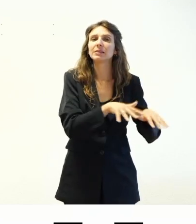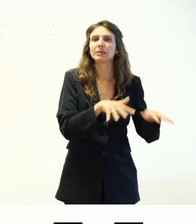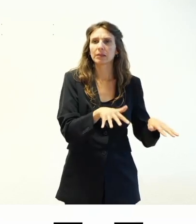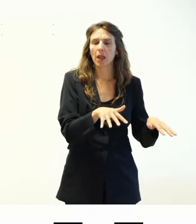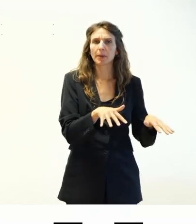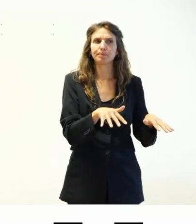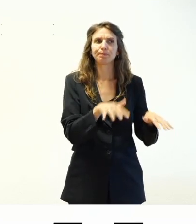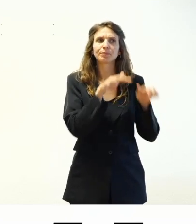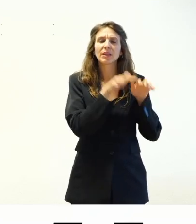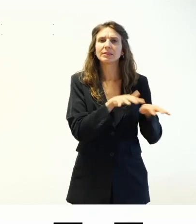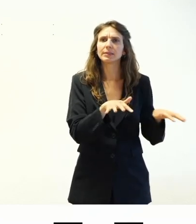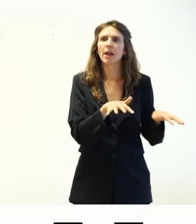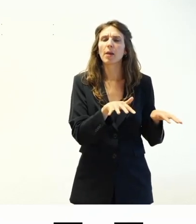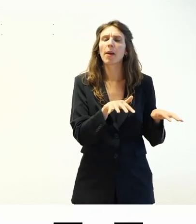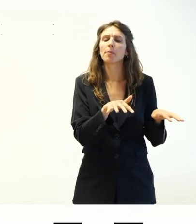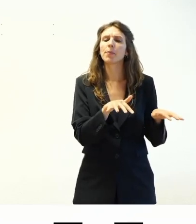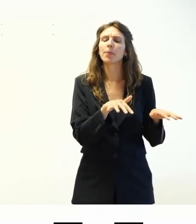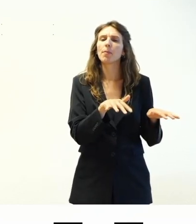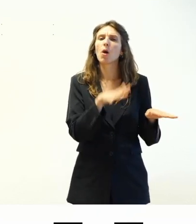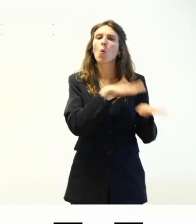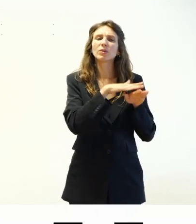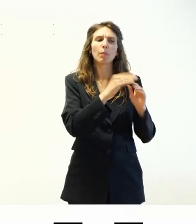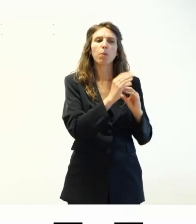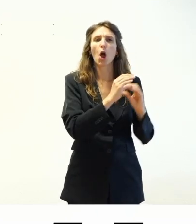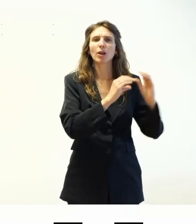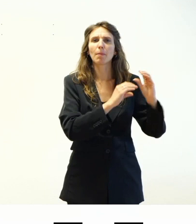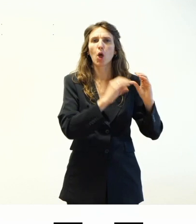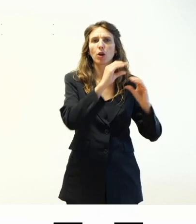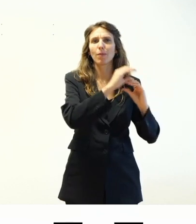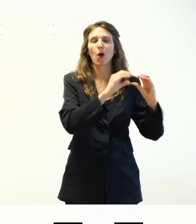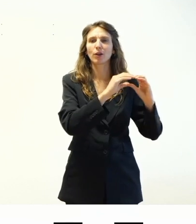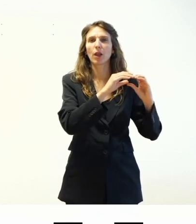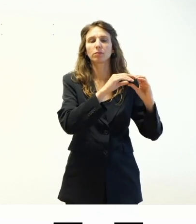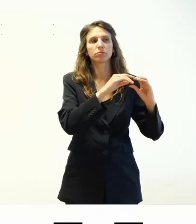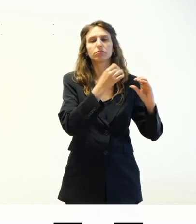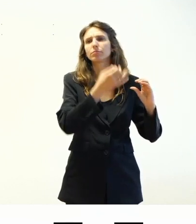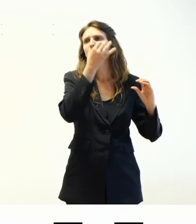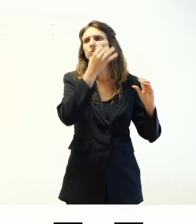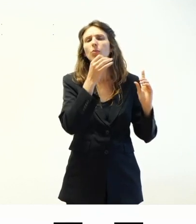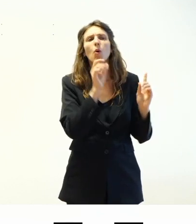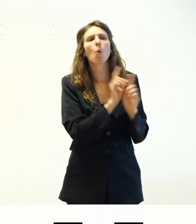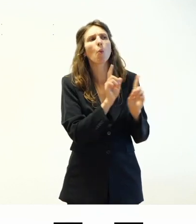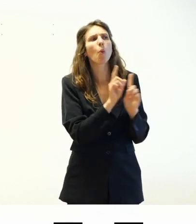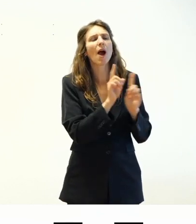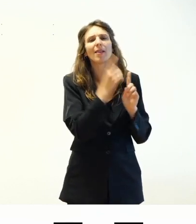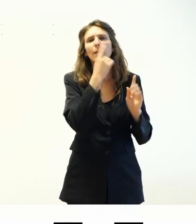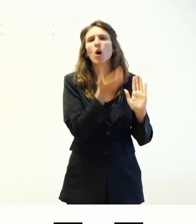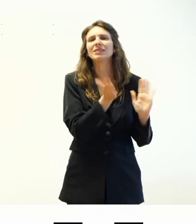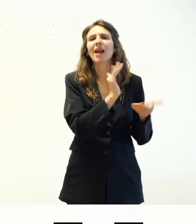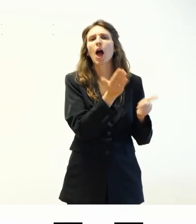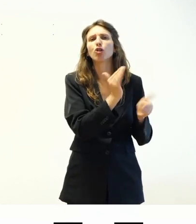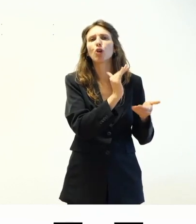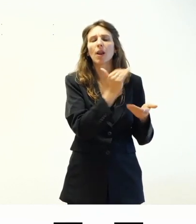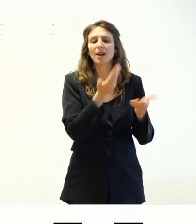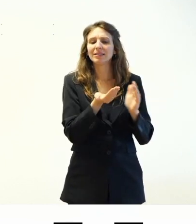un editor che utilizza un sistema modulare di blocchi, quindi sostanzialmente come se andaste a pensare proprio a delle scatole che sono presenti all